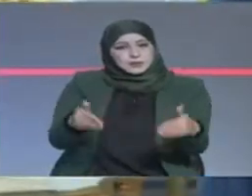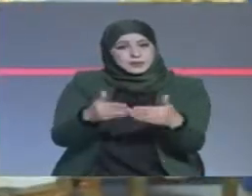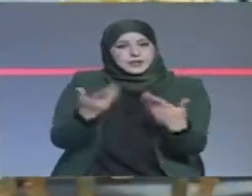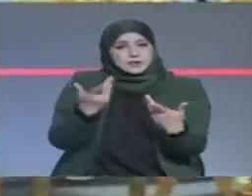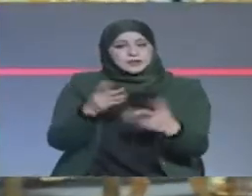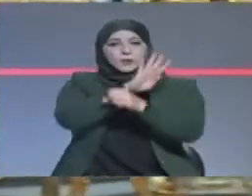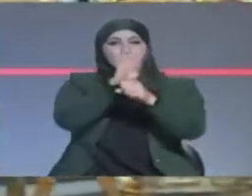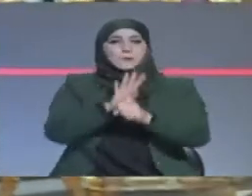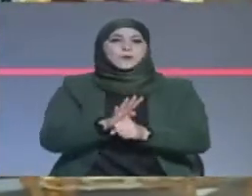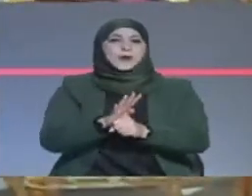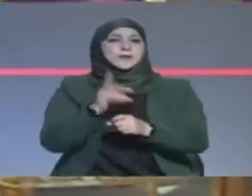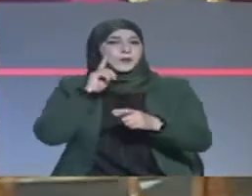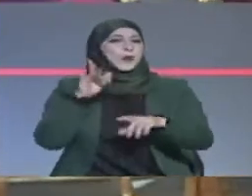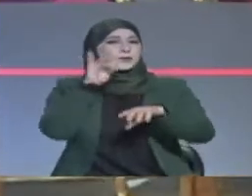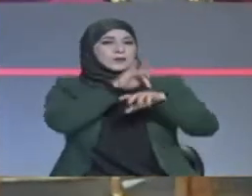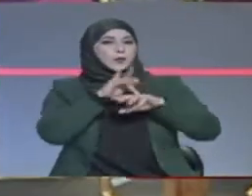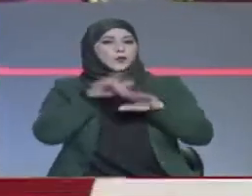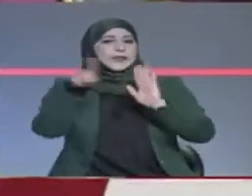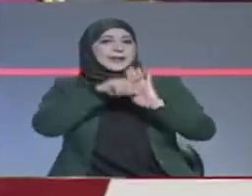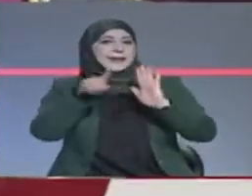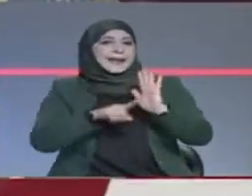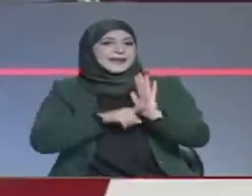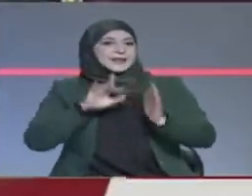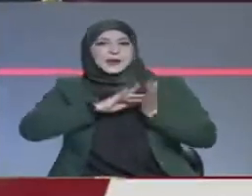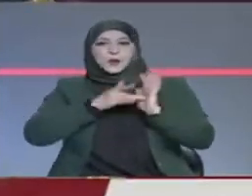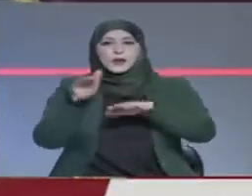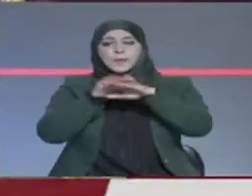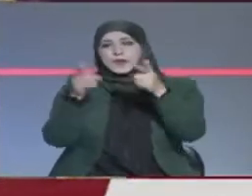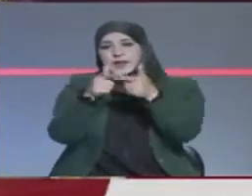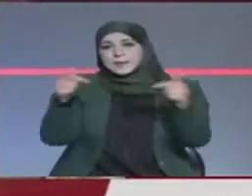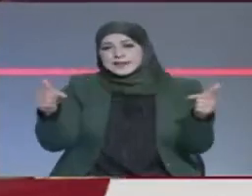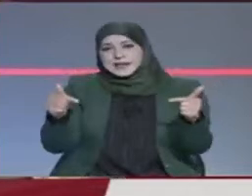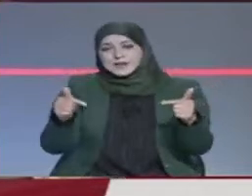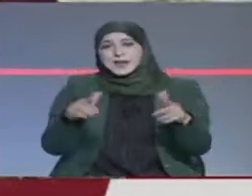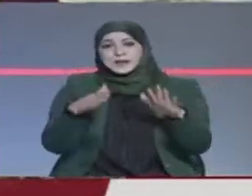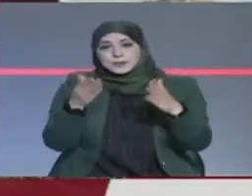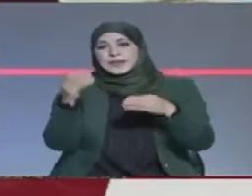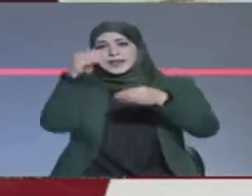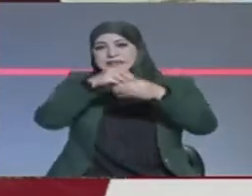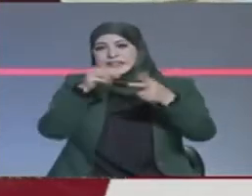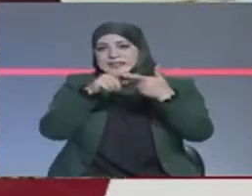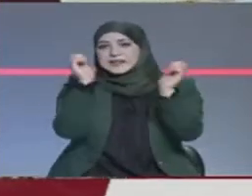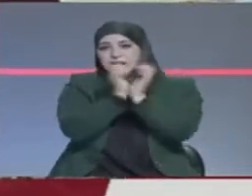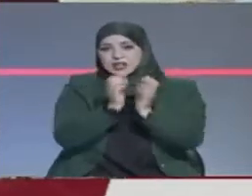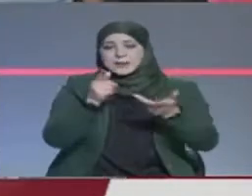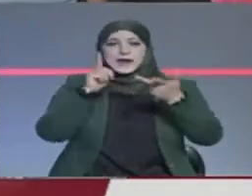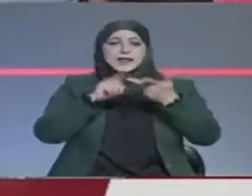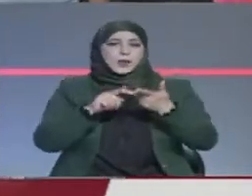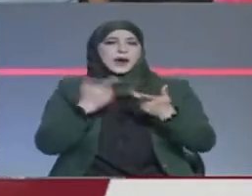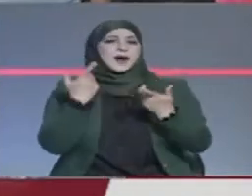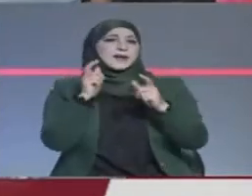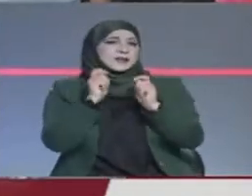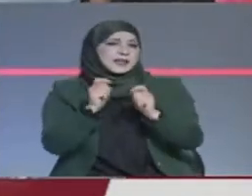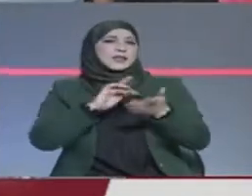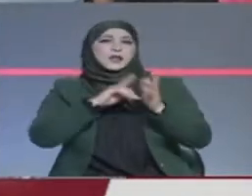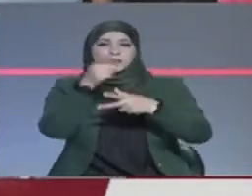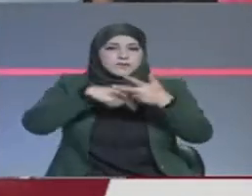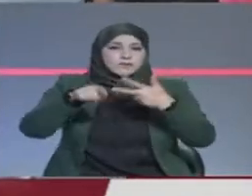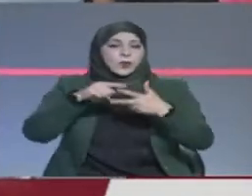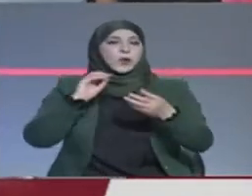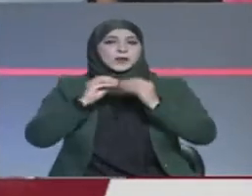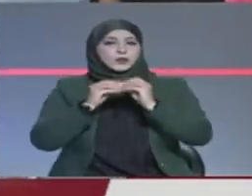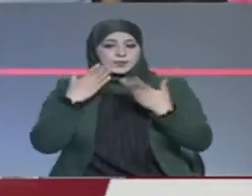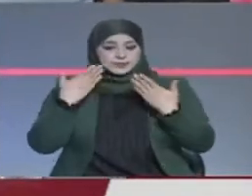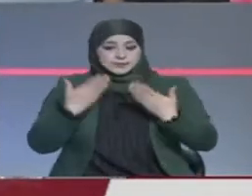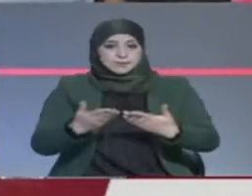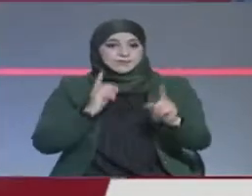أزمة كورونا وتأثيرتها السلبية على مختلف القطاعات والمستويات الاقتصادية والاجتماعية مثلت تأهم محاور لقاء